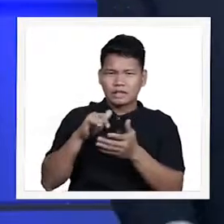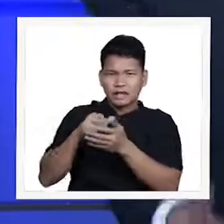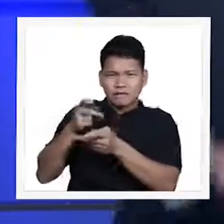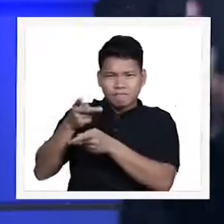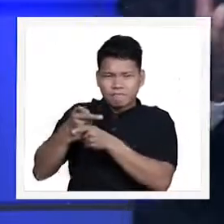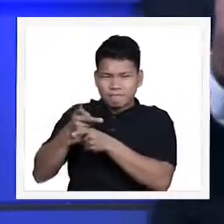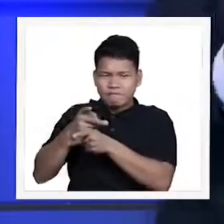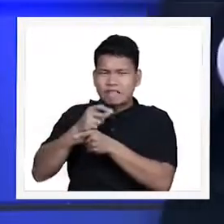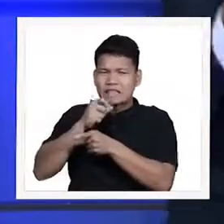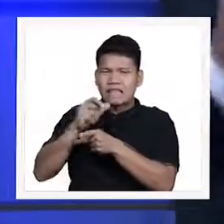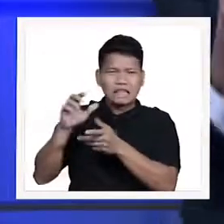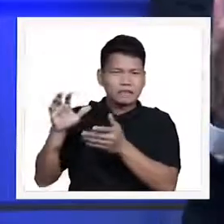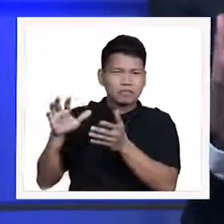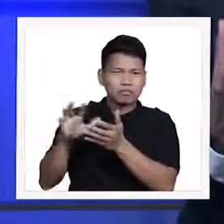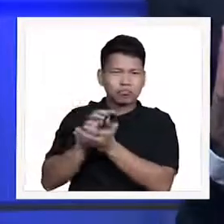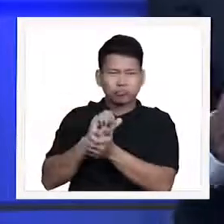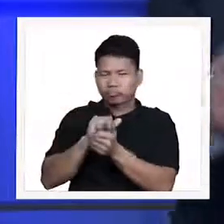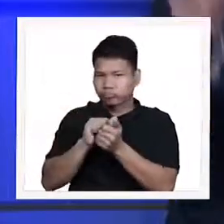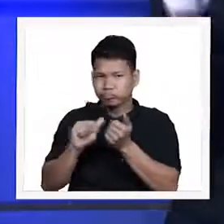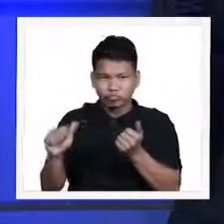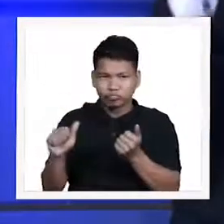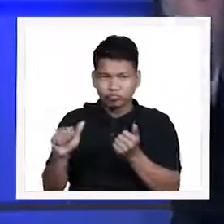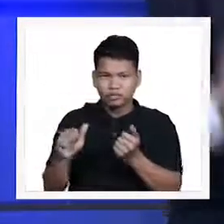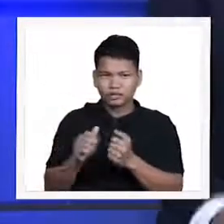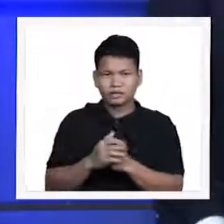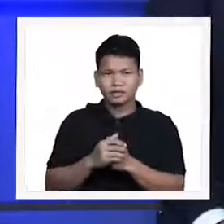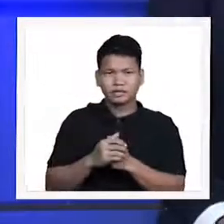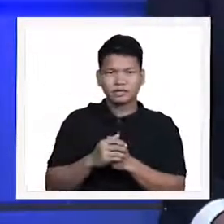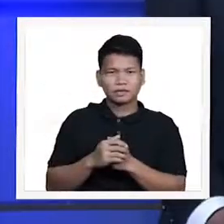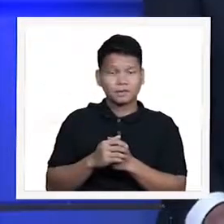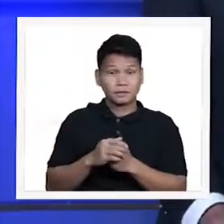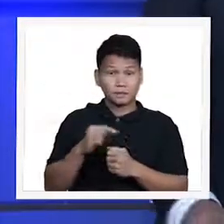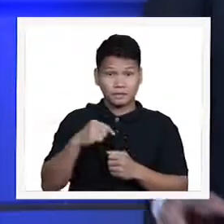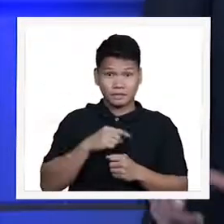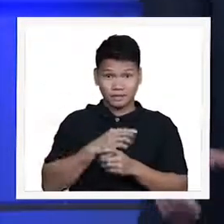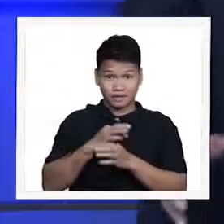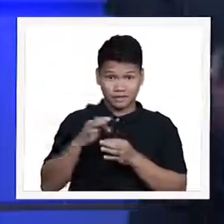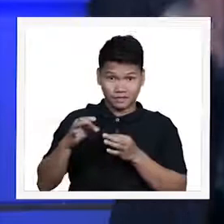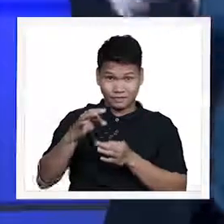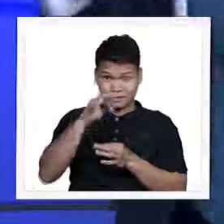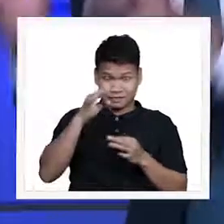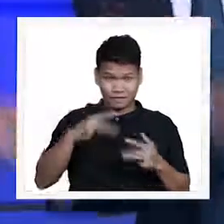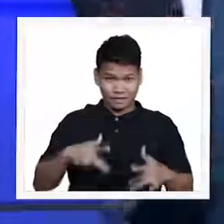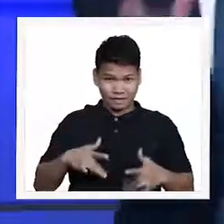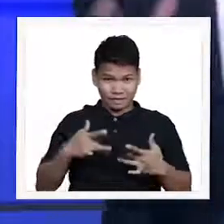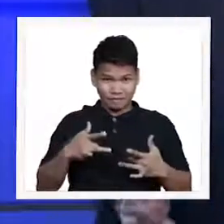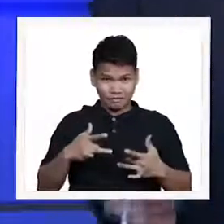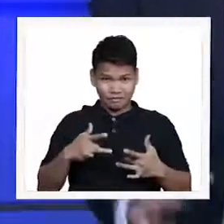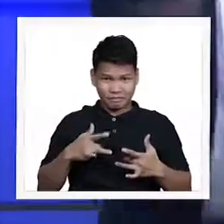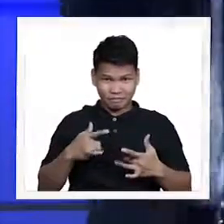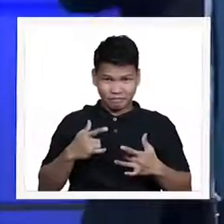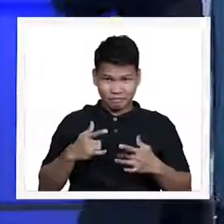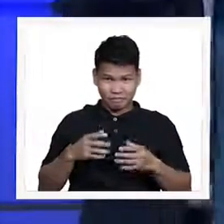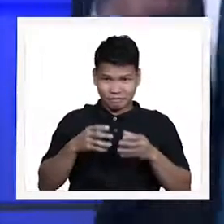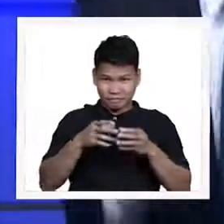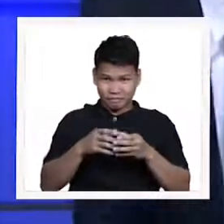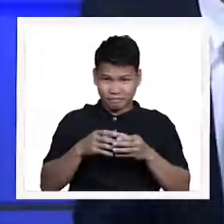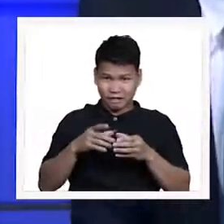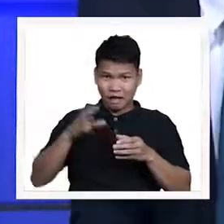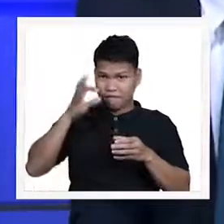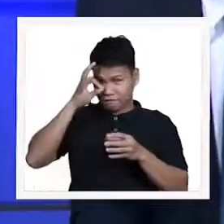ito po yung essence ng ating spiritual life na naiiwasan po natin yung